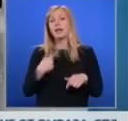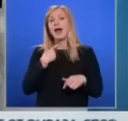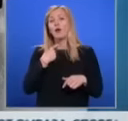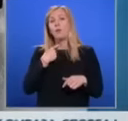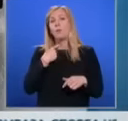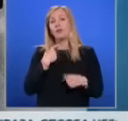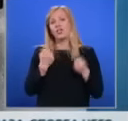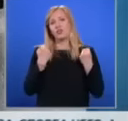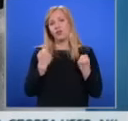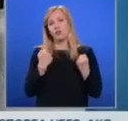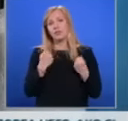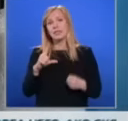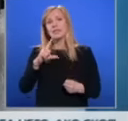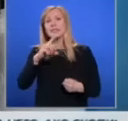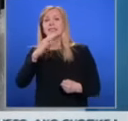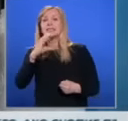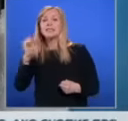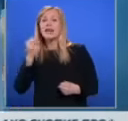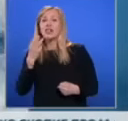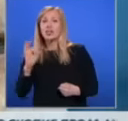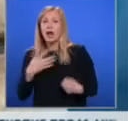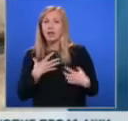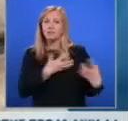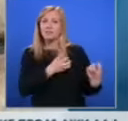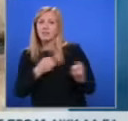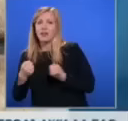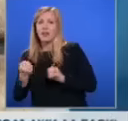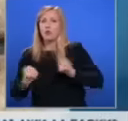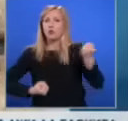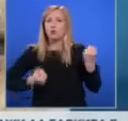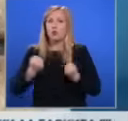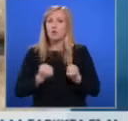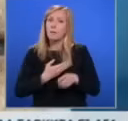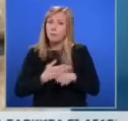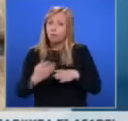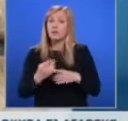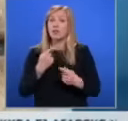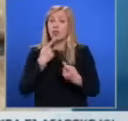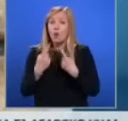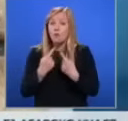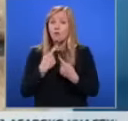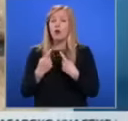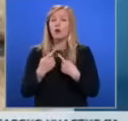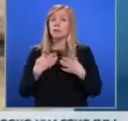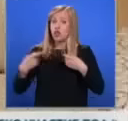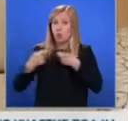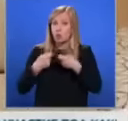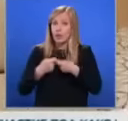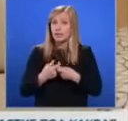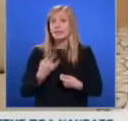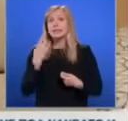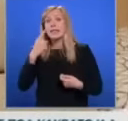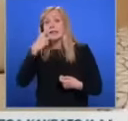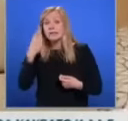Саша, нека да кажем, че свалеки го от колата, той все още и говореше, беше контактен. За охладественото успяха само с един ебуш,